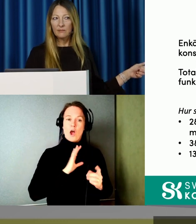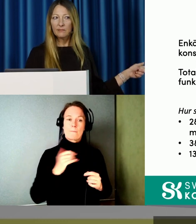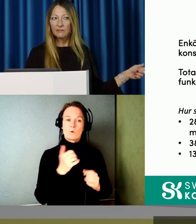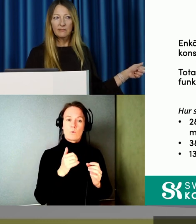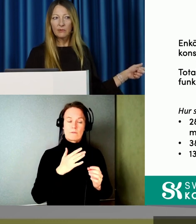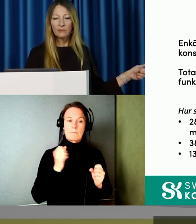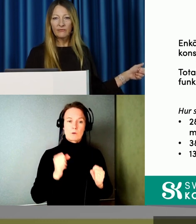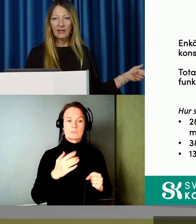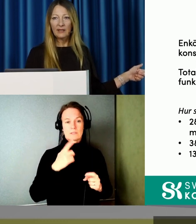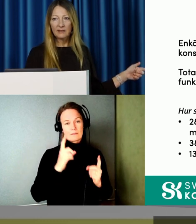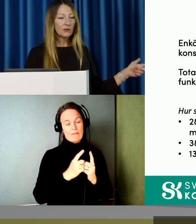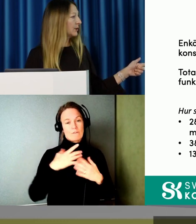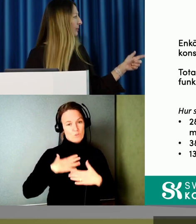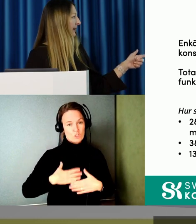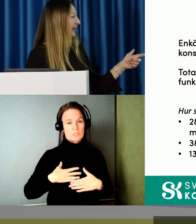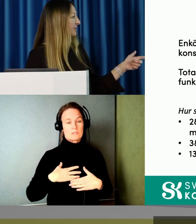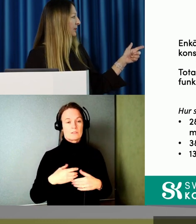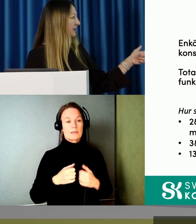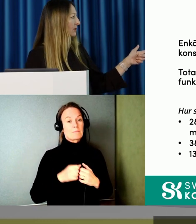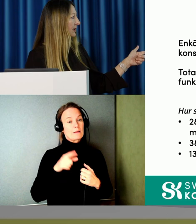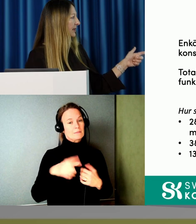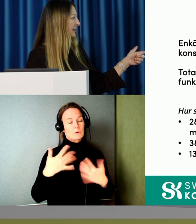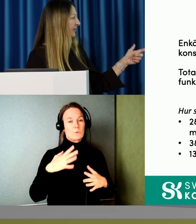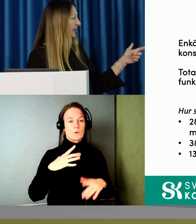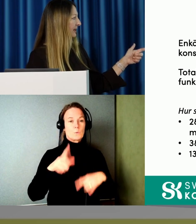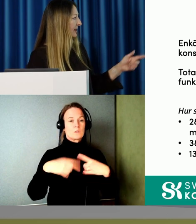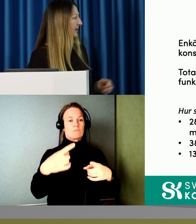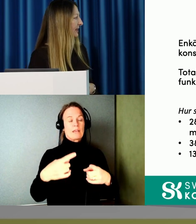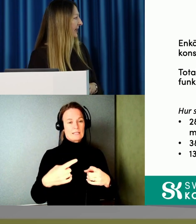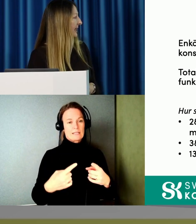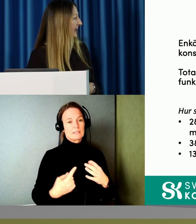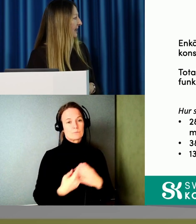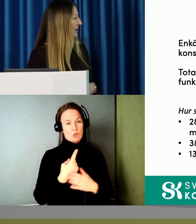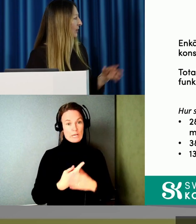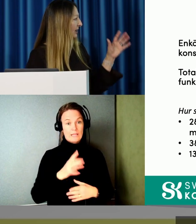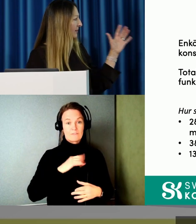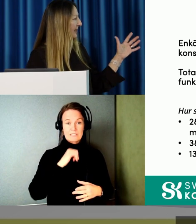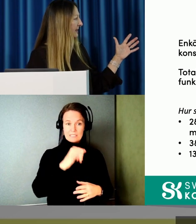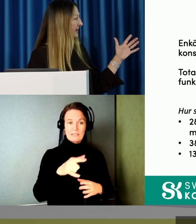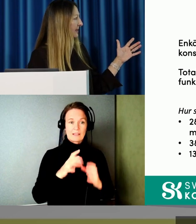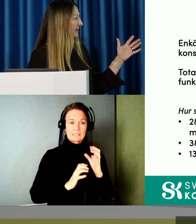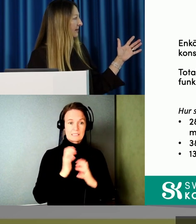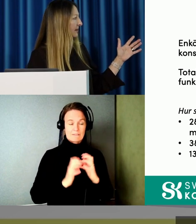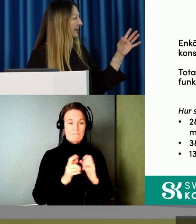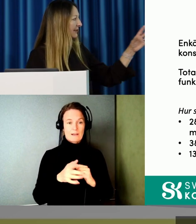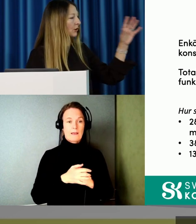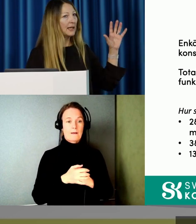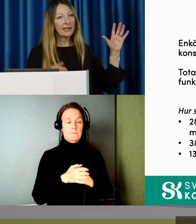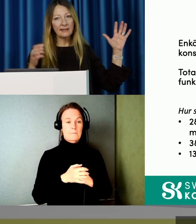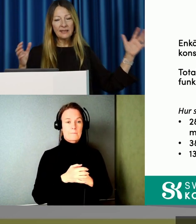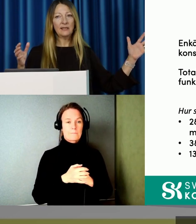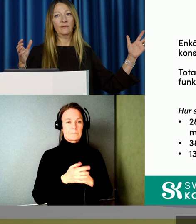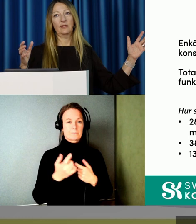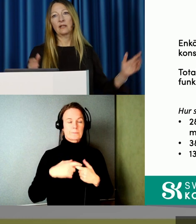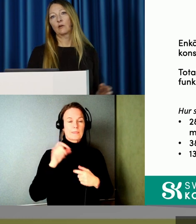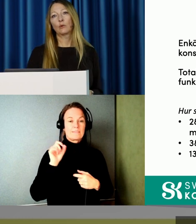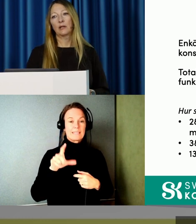här är ju en väldigt stor utvecklingspotential i den här siffran tänker vi. Och de här digitala